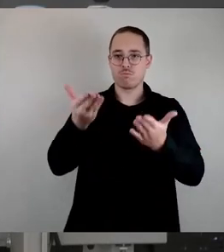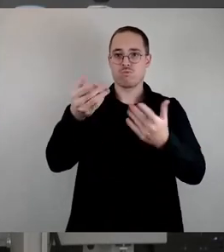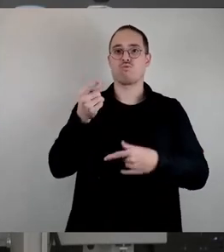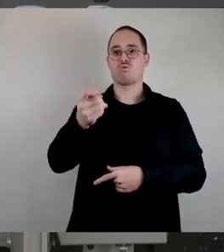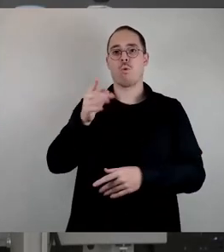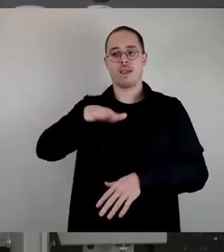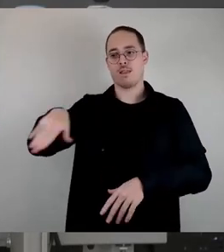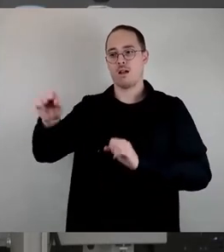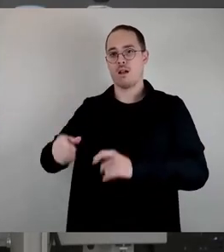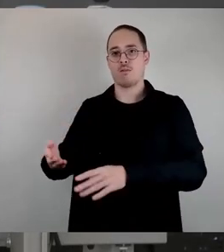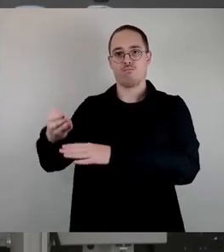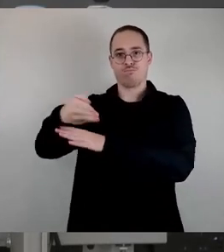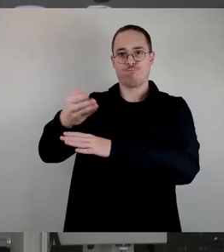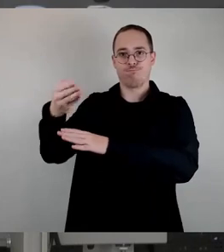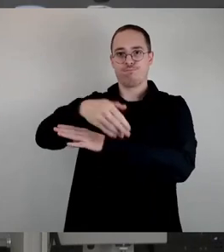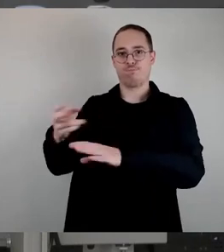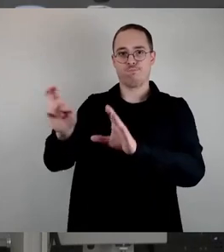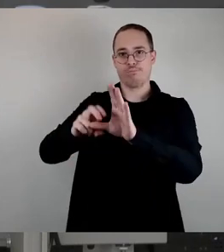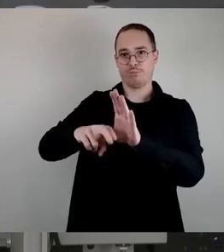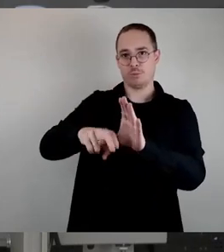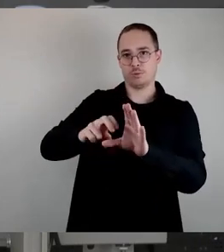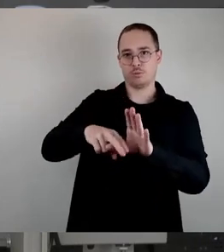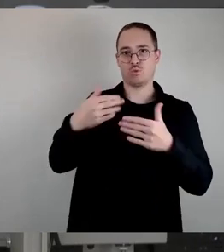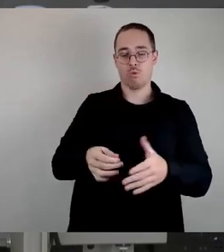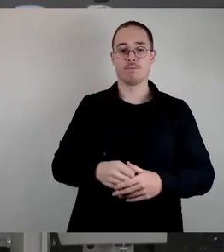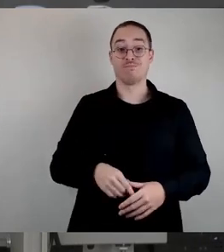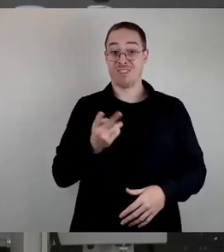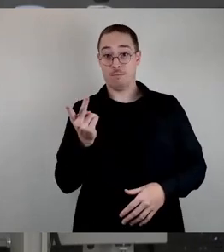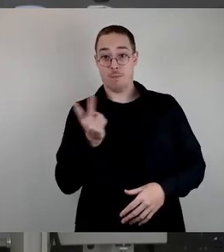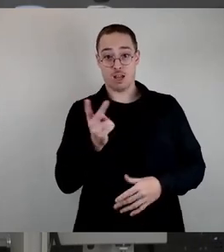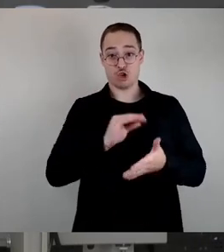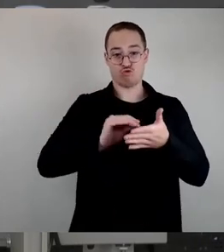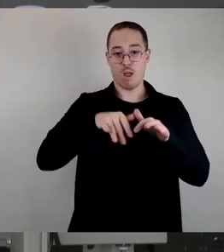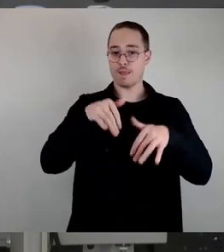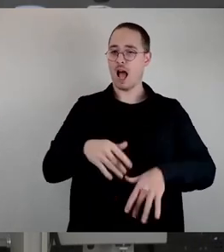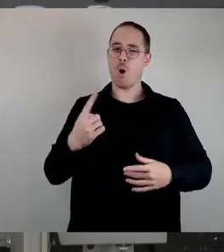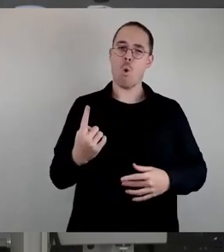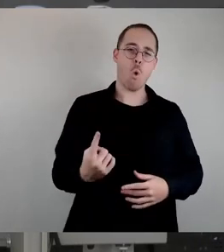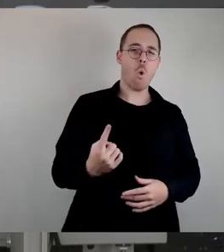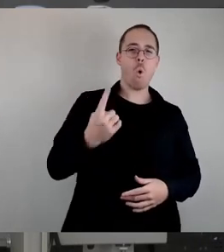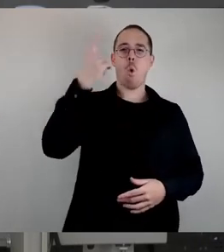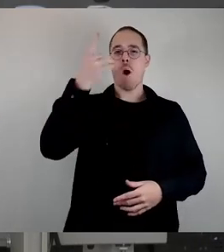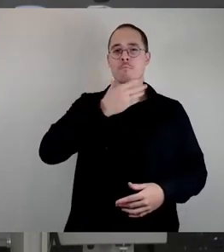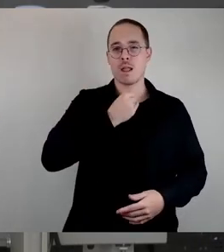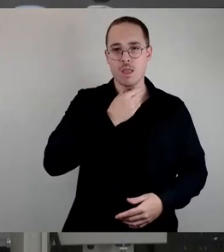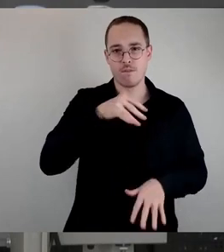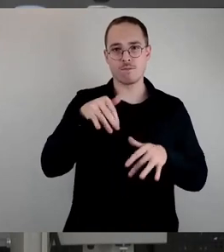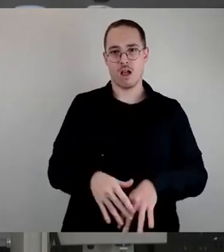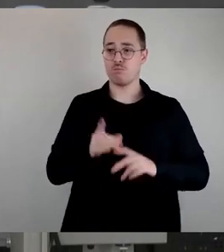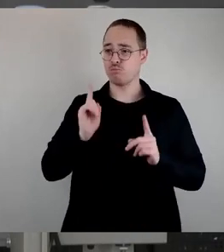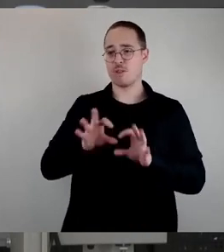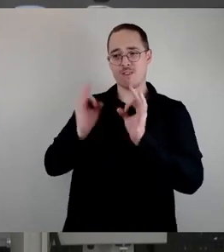hohe Nachfrage. Wir mussten Familien an andere Schulen verweisen und konnten ihnen keinen Platz an einer